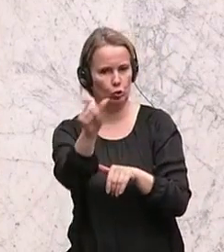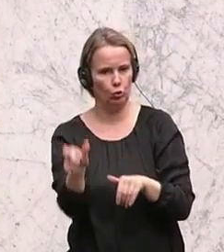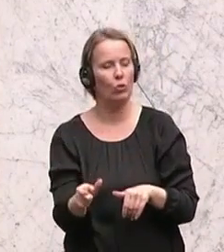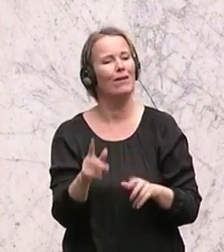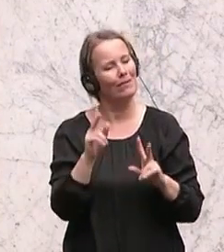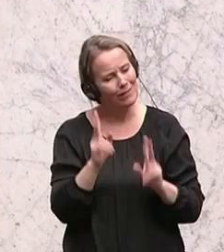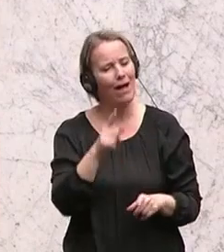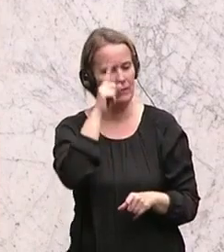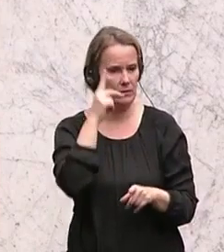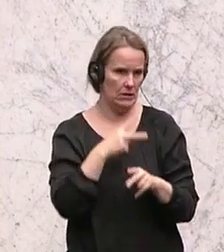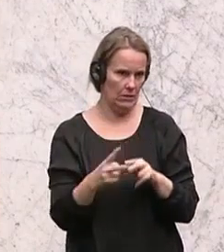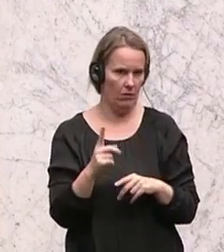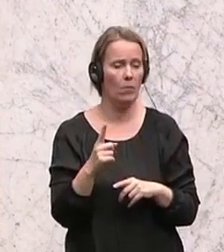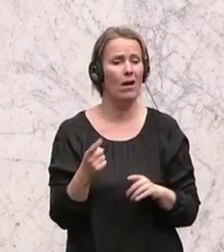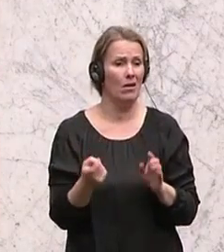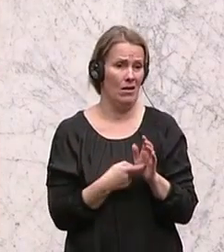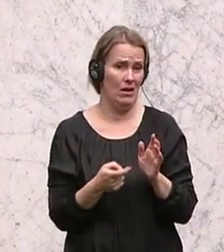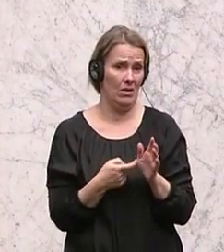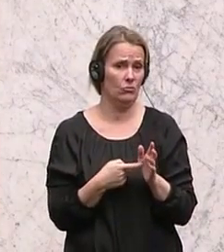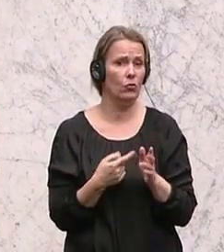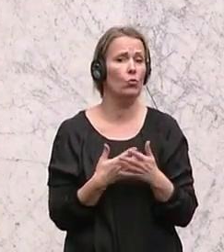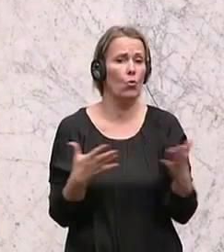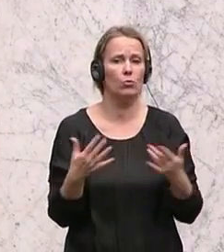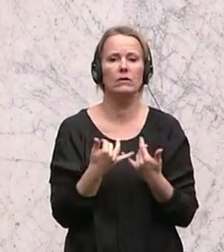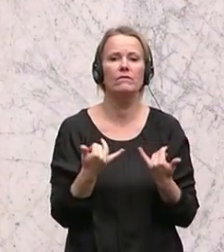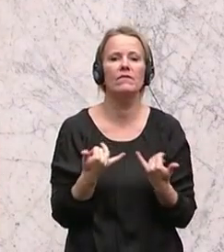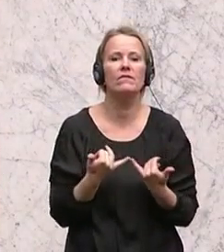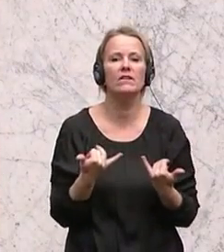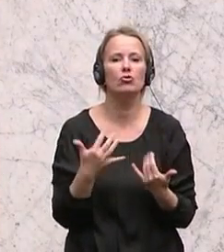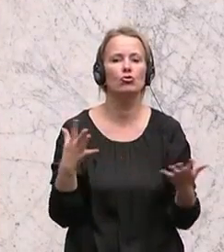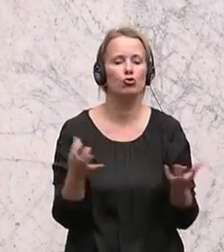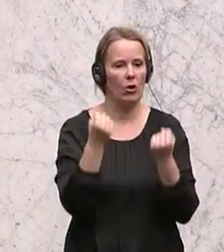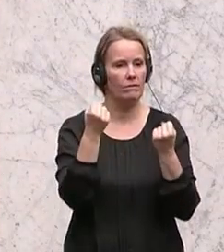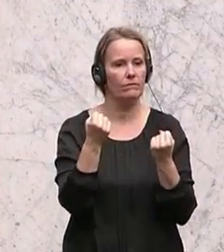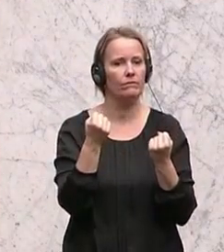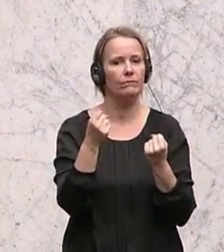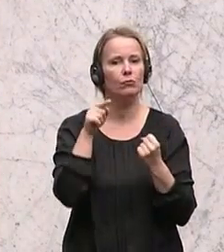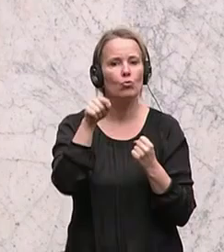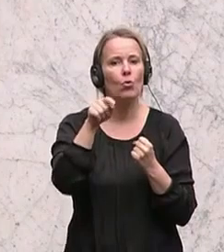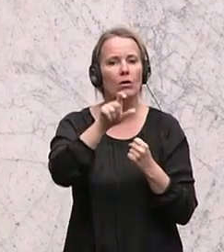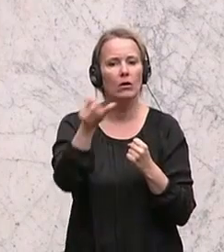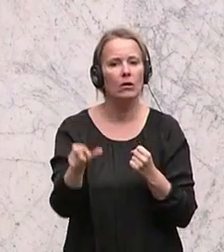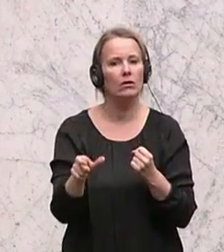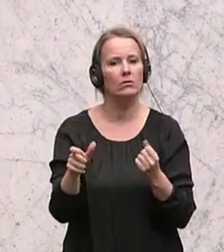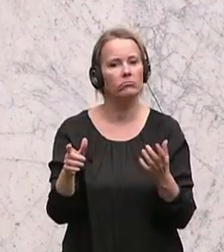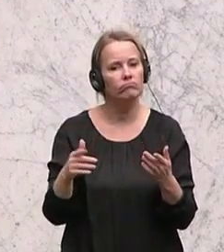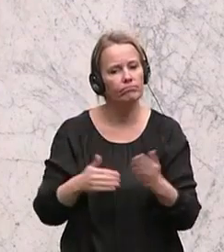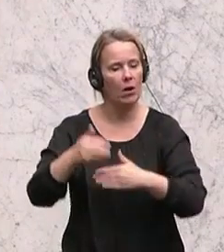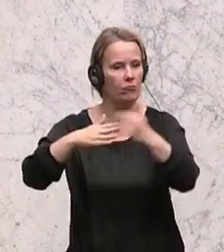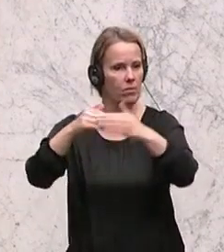können. Die große Herausforderung ist die Frage, wie gelingt es sie auch wirklich zu schaffen und am Boden zu bringen.